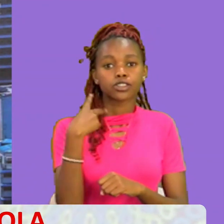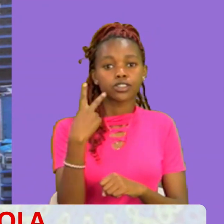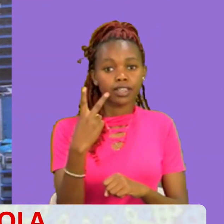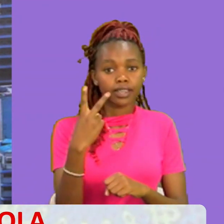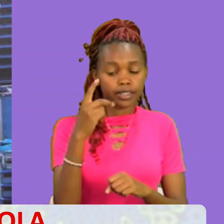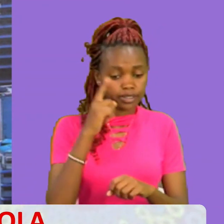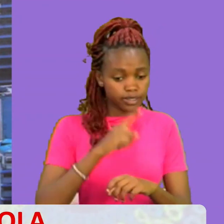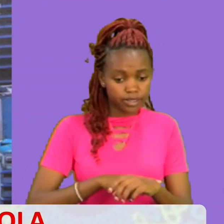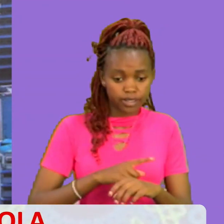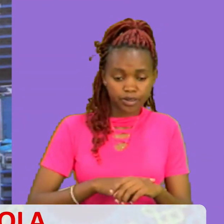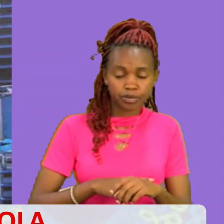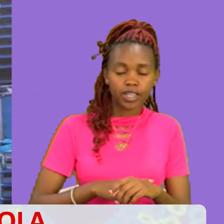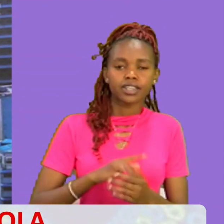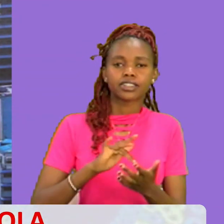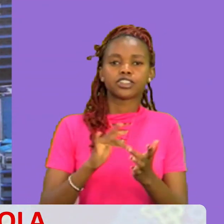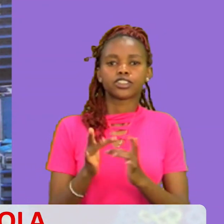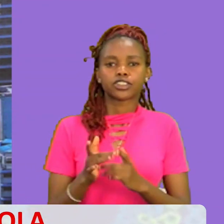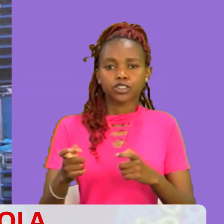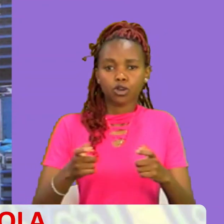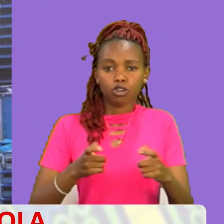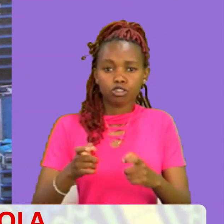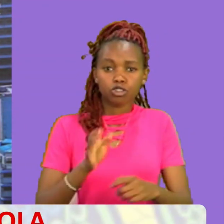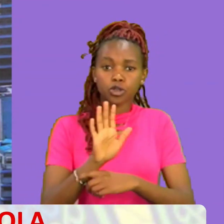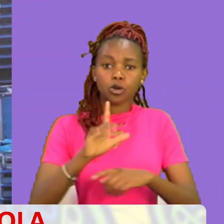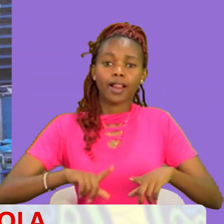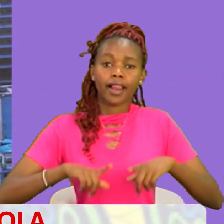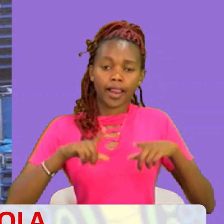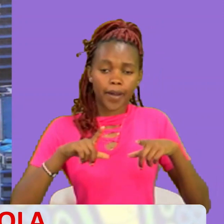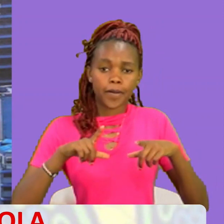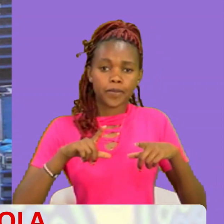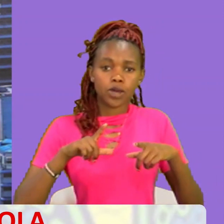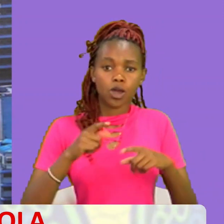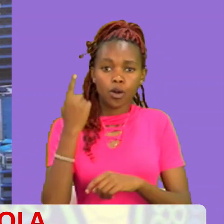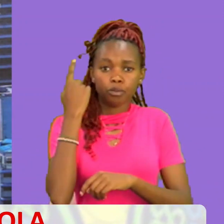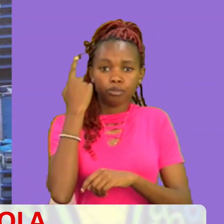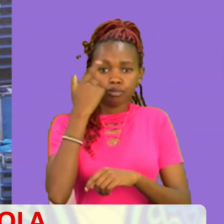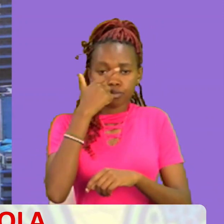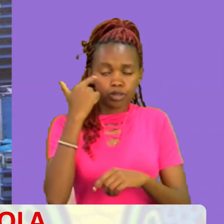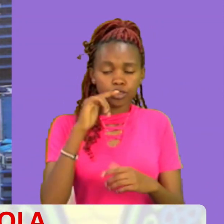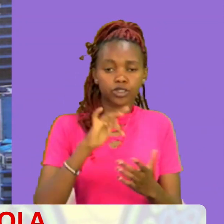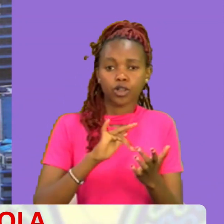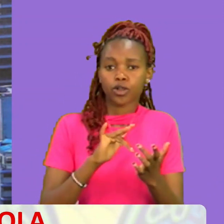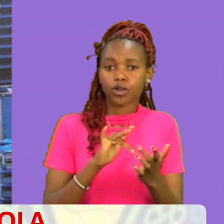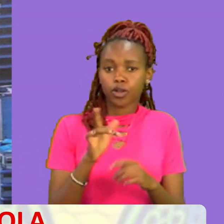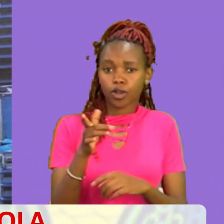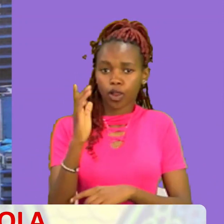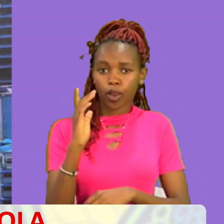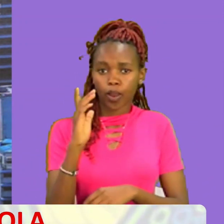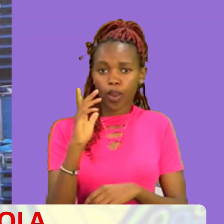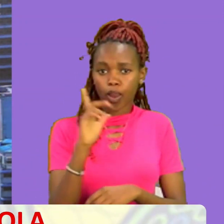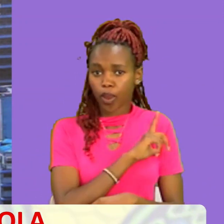Aitawale maisha yako Akupatie guidance Ya life yako Mana ke room takatifu Anapongia maisha ni mwako Hakuna vile